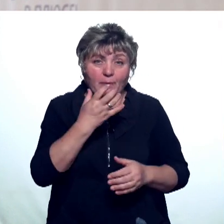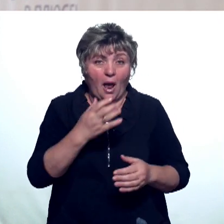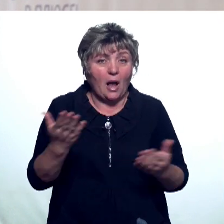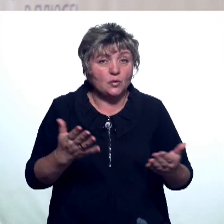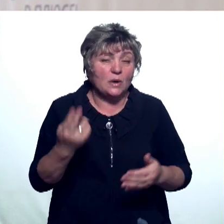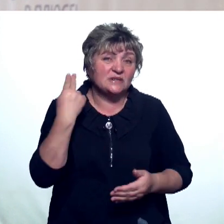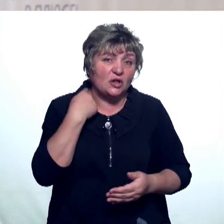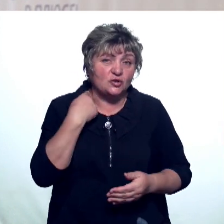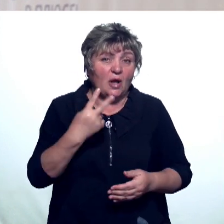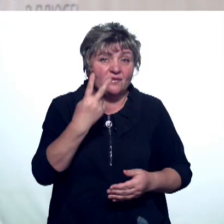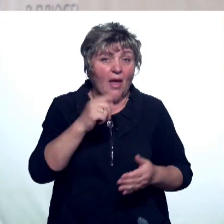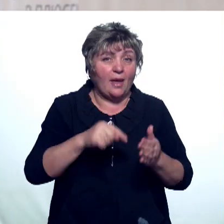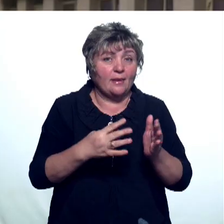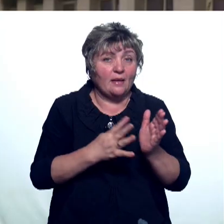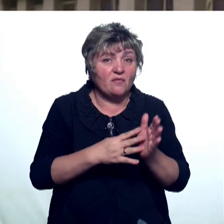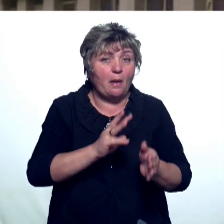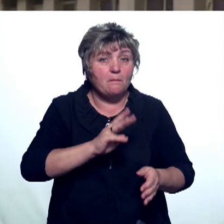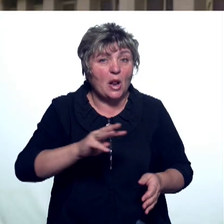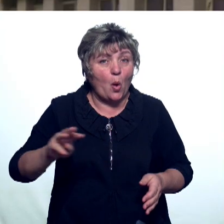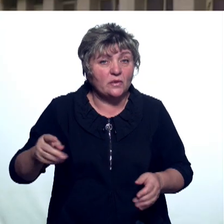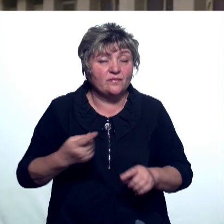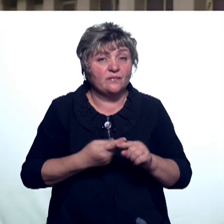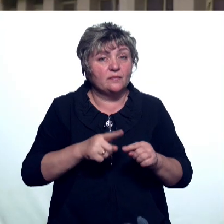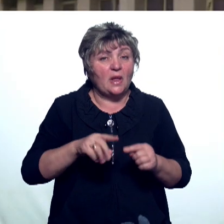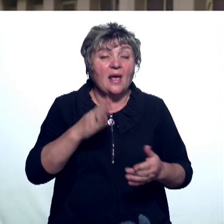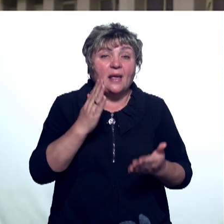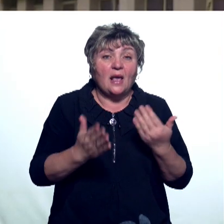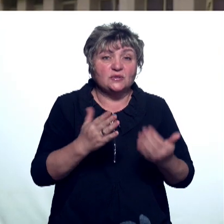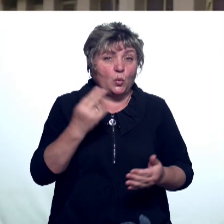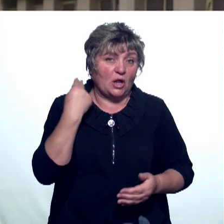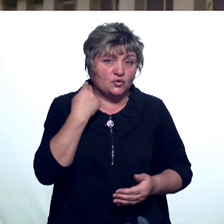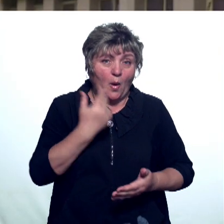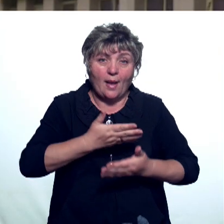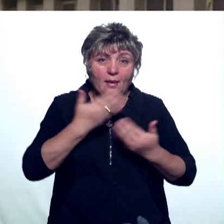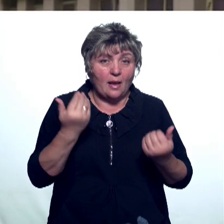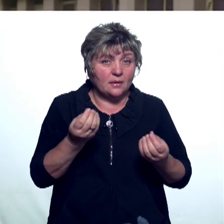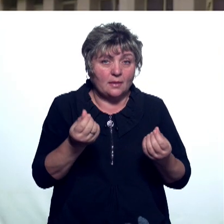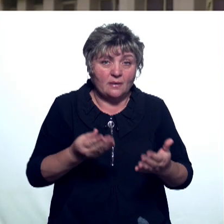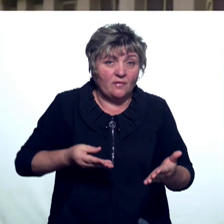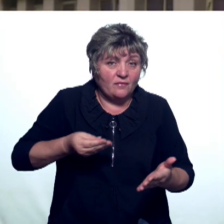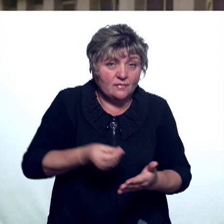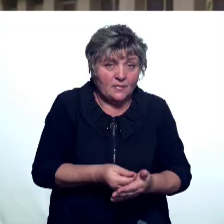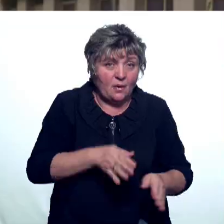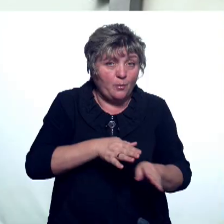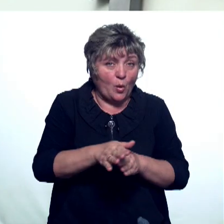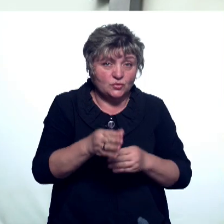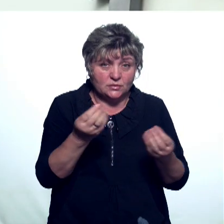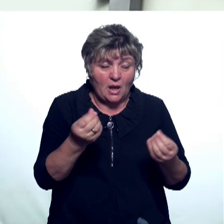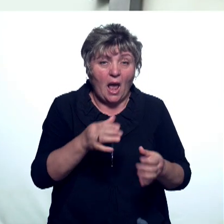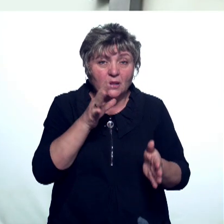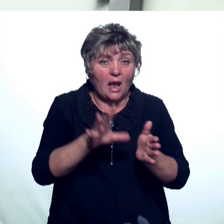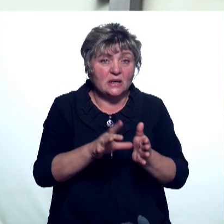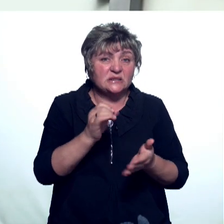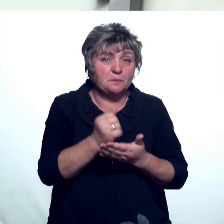которые задолжали нам 2,9 миллионов рублей. Если у должников нет возможности внести сразу всю сумму долга «Энергосбыт»